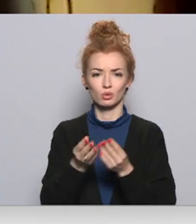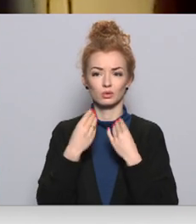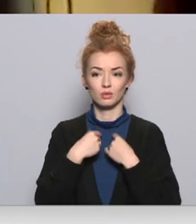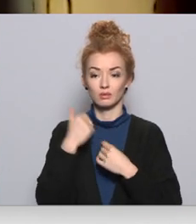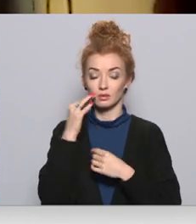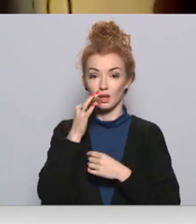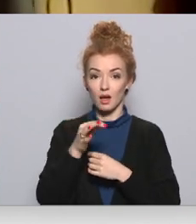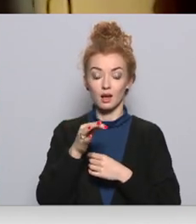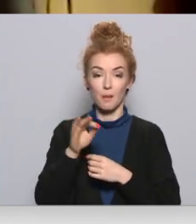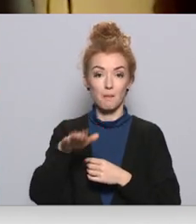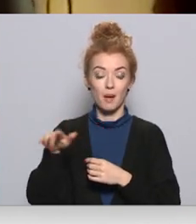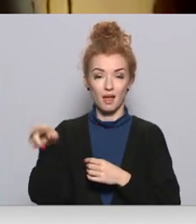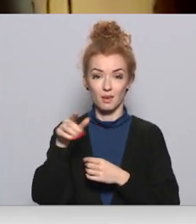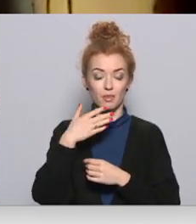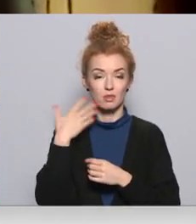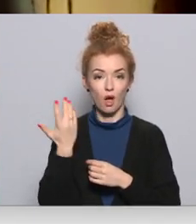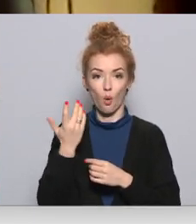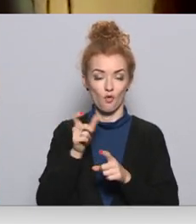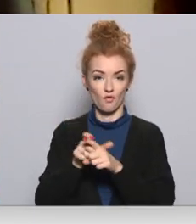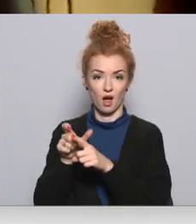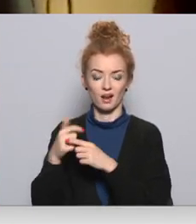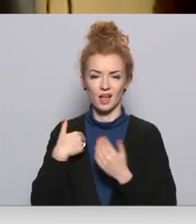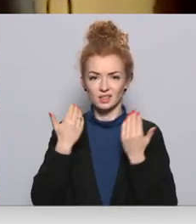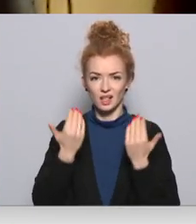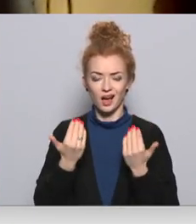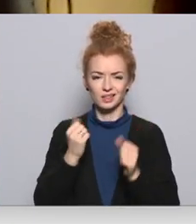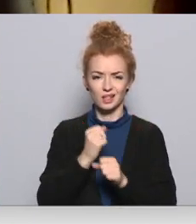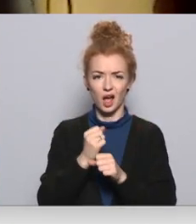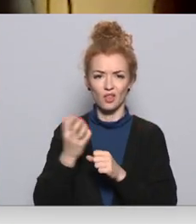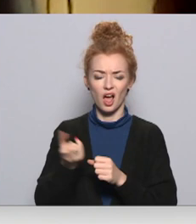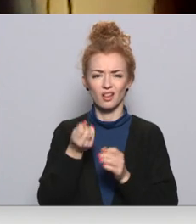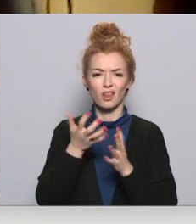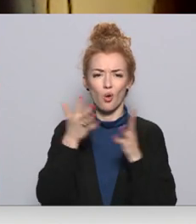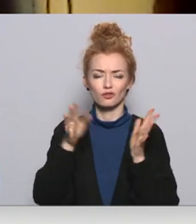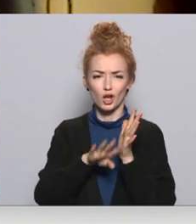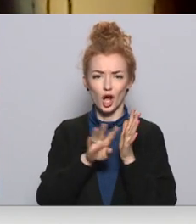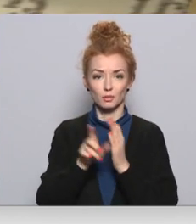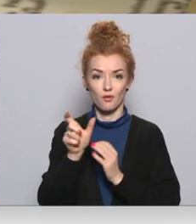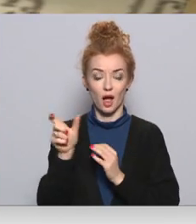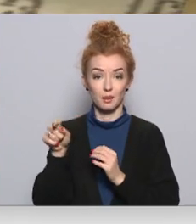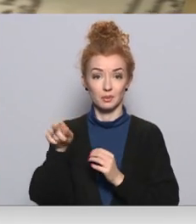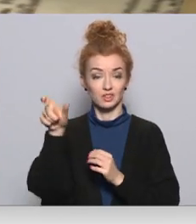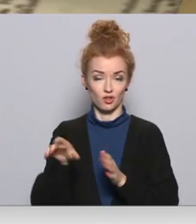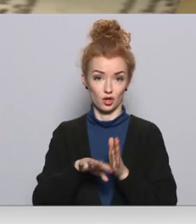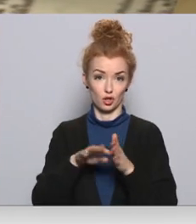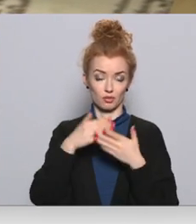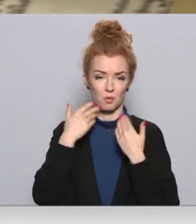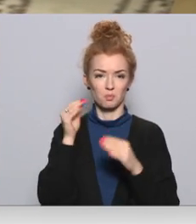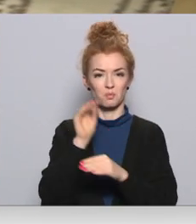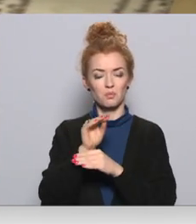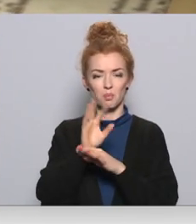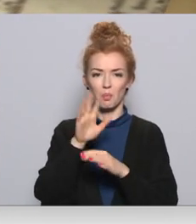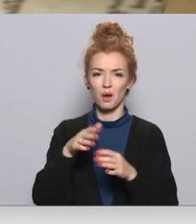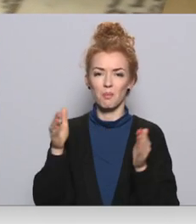Viņam nav vārdiņu. Šodien strādāju melnu mutā ar elementāriem vārdiem. Viņam viņu nav. Pārmetumus par trūcīgo